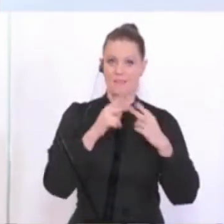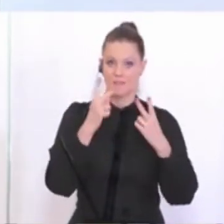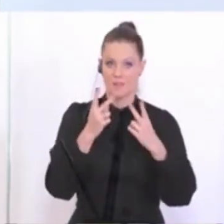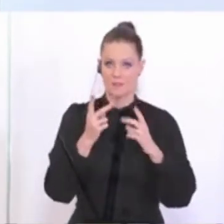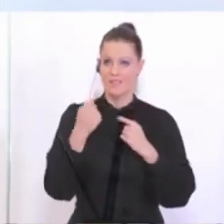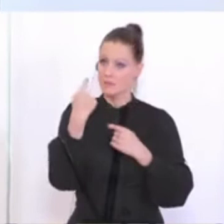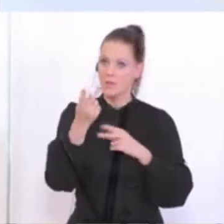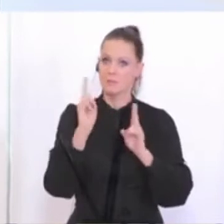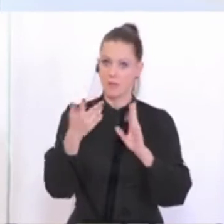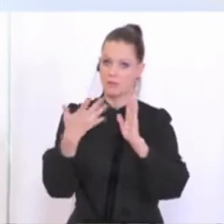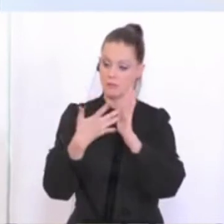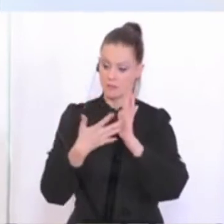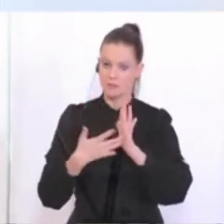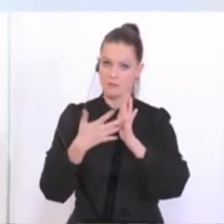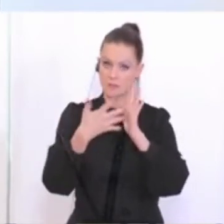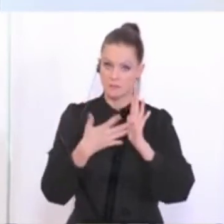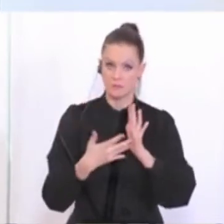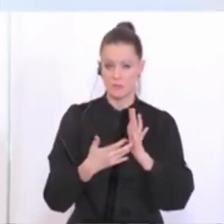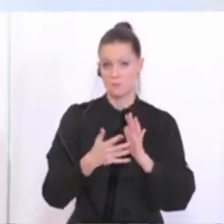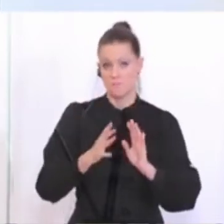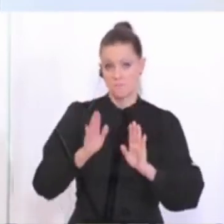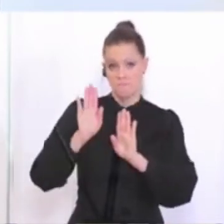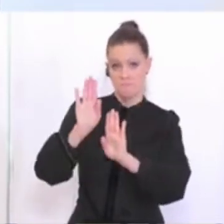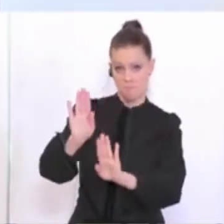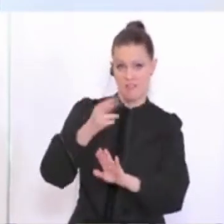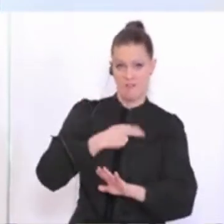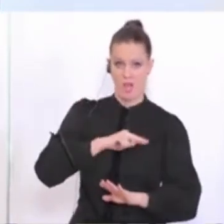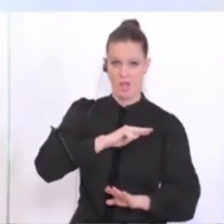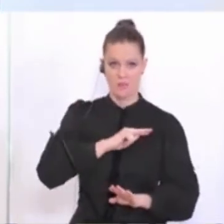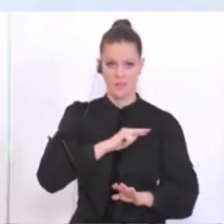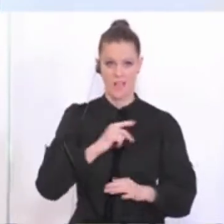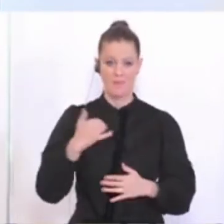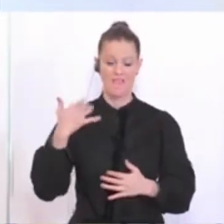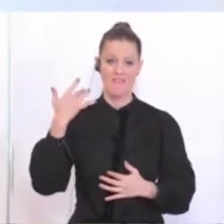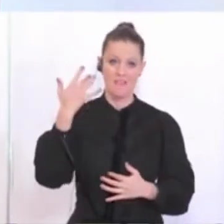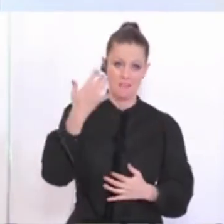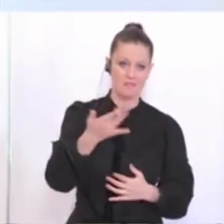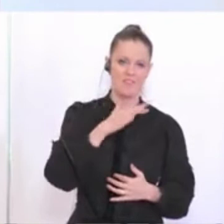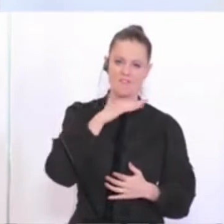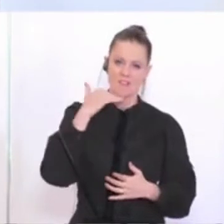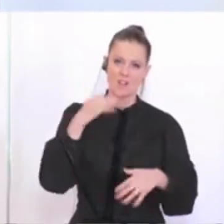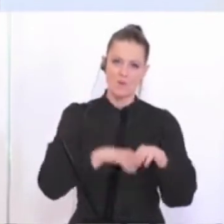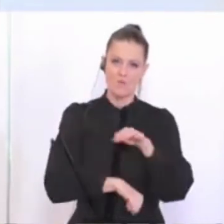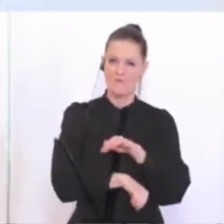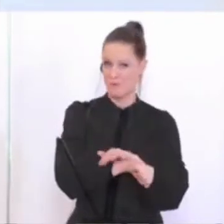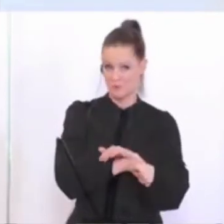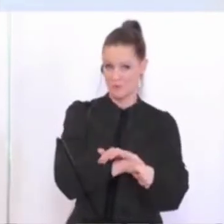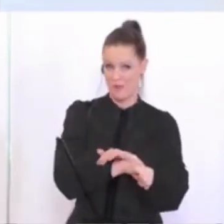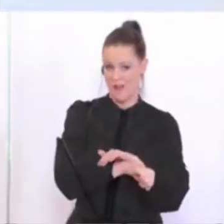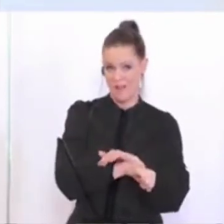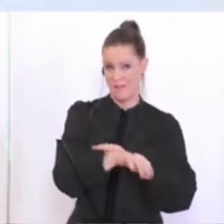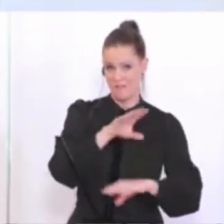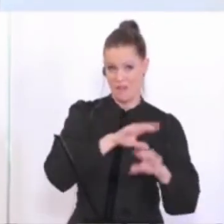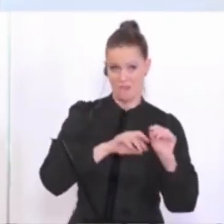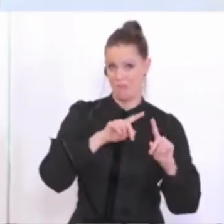Testverfahren voranzukommen, ist noch einmal andere Frage. Aber irgendwann wird das bei vielen, vielen Fußballvereinen bis in die erste Klasse,